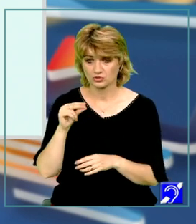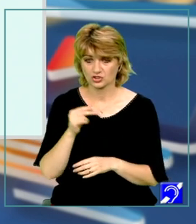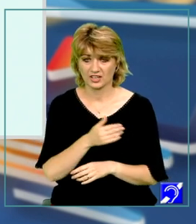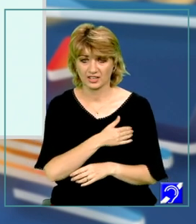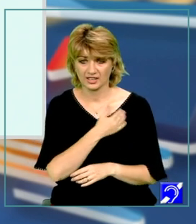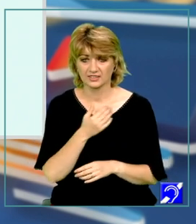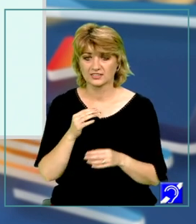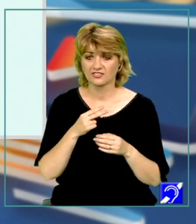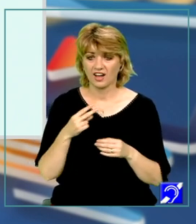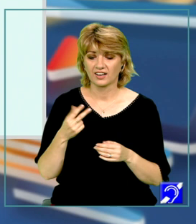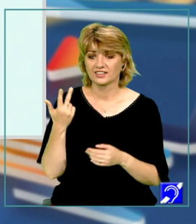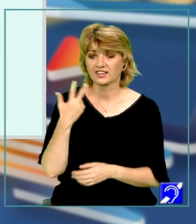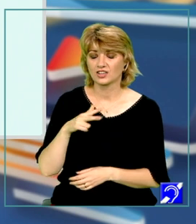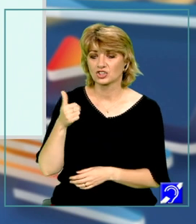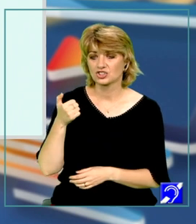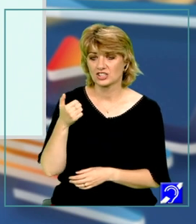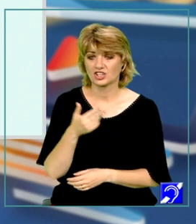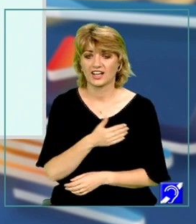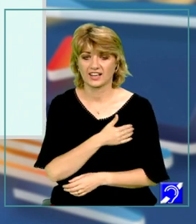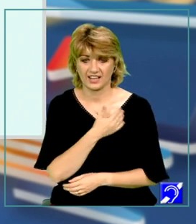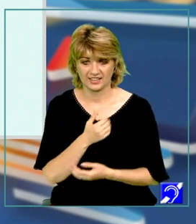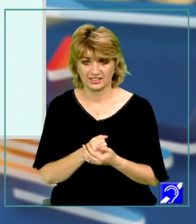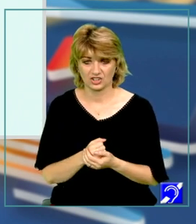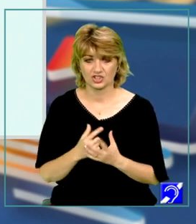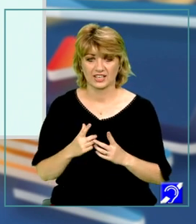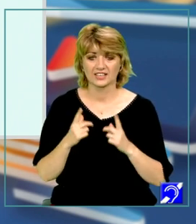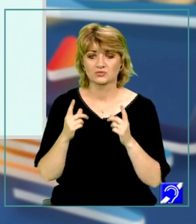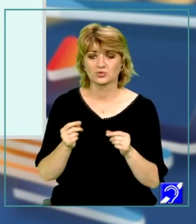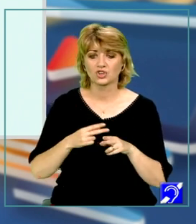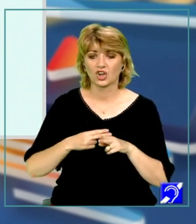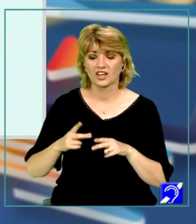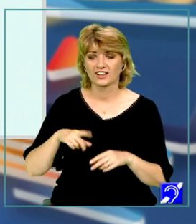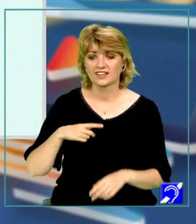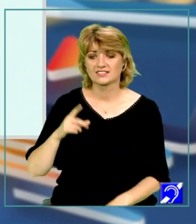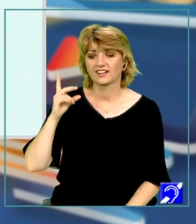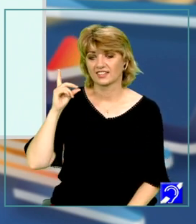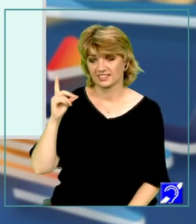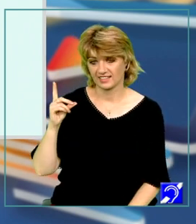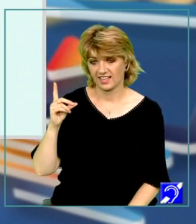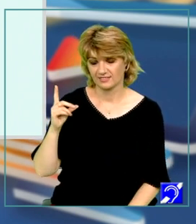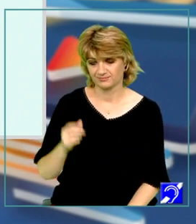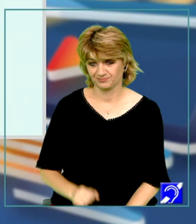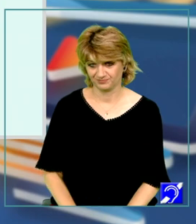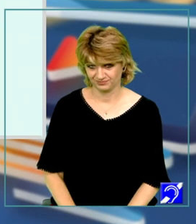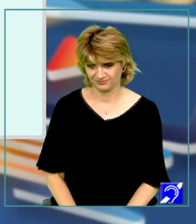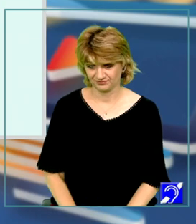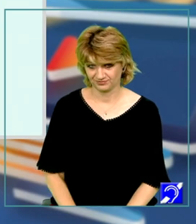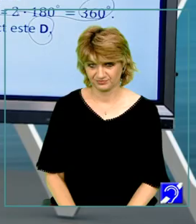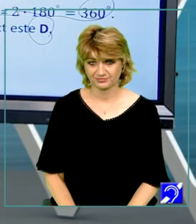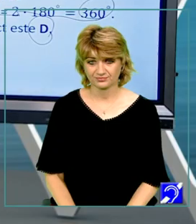grade, adică 360 de grade. răspunsul corect este, prin urmare, D.